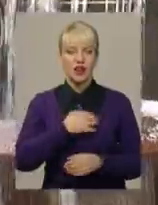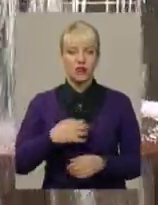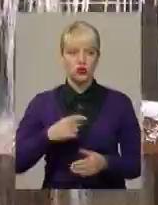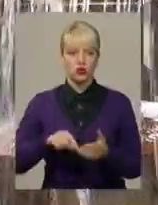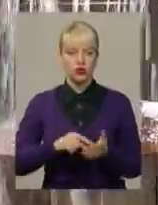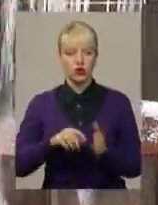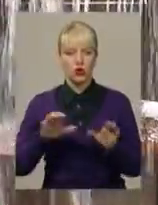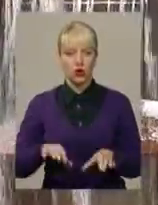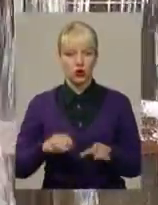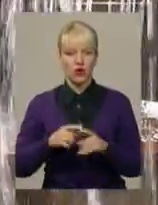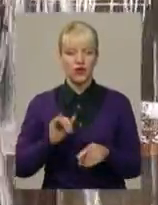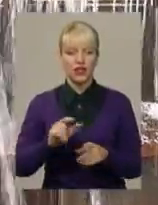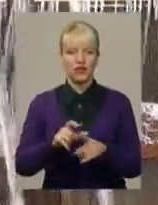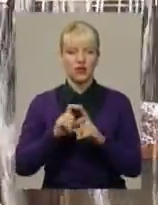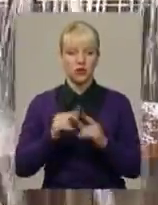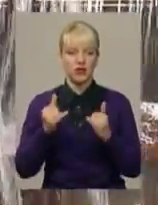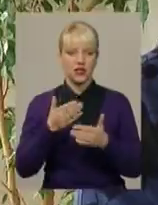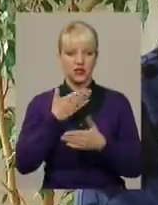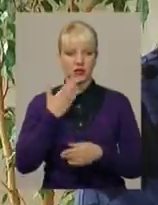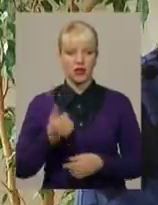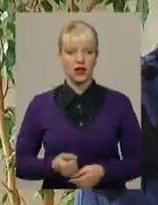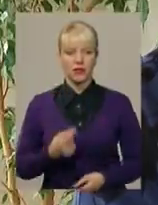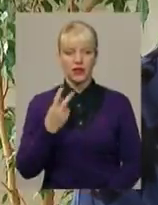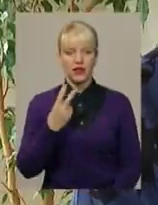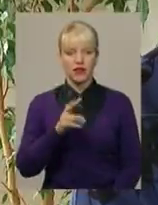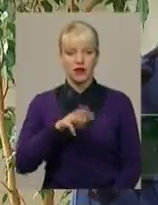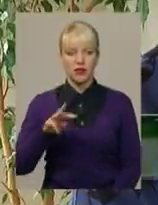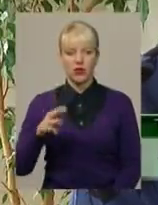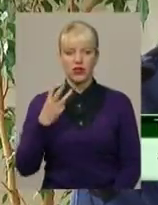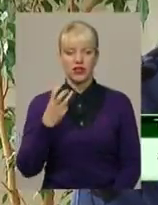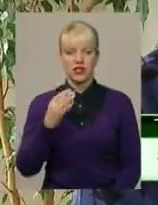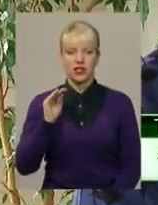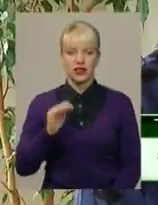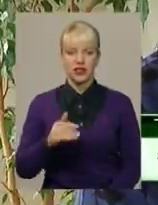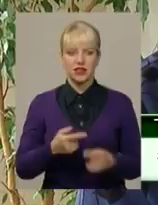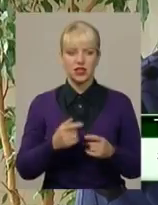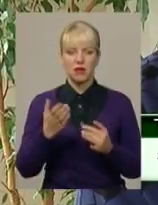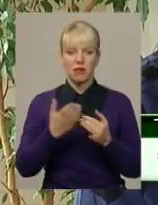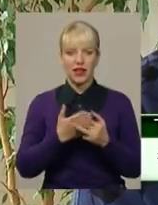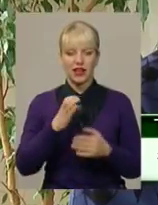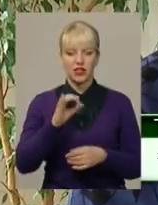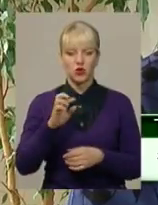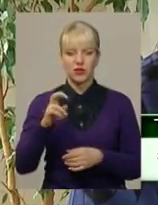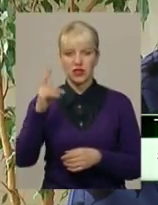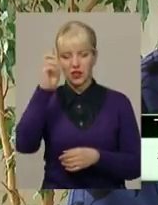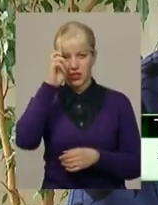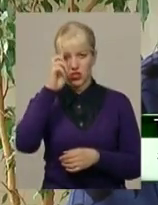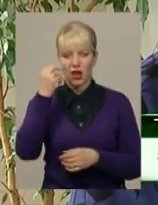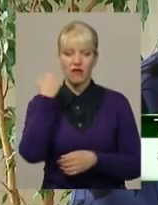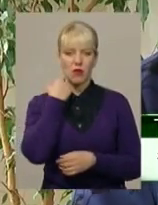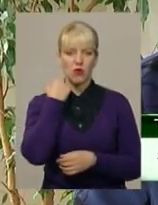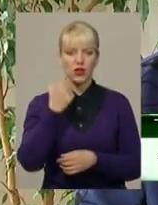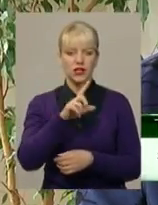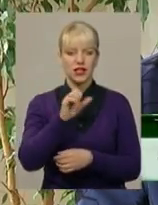Солуха. Додає, відповіді наразі не отримали. 2 мільйони 300 тисяч пільги і субсидій, які держава заборгувала за